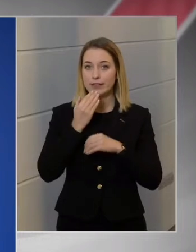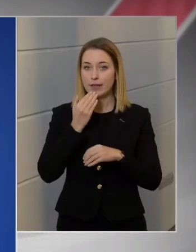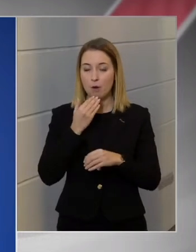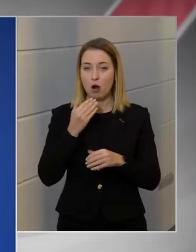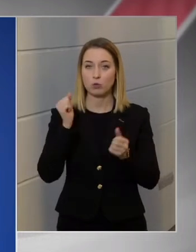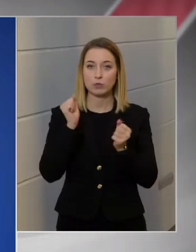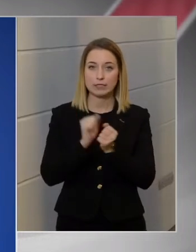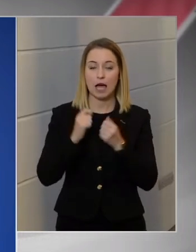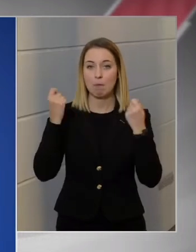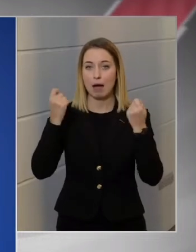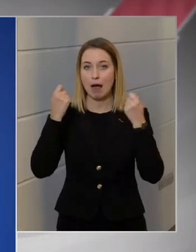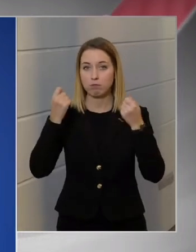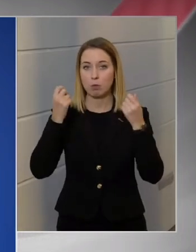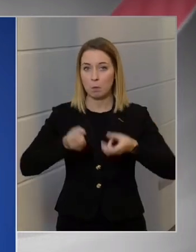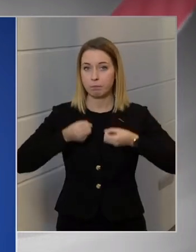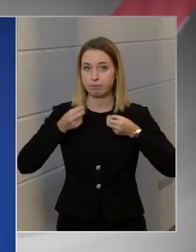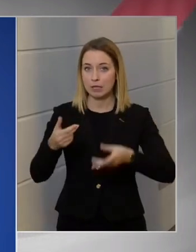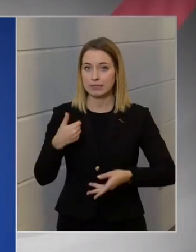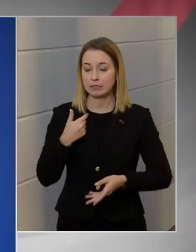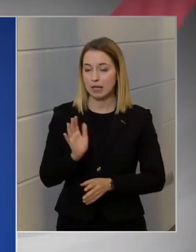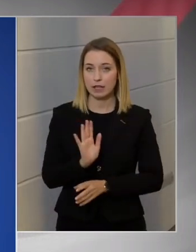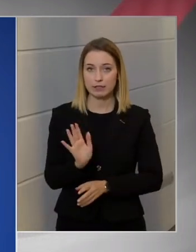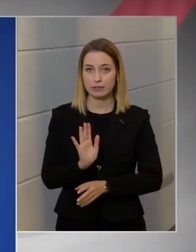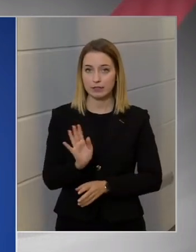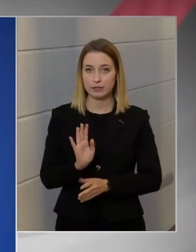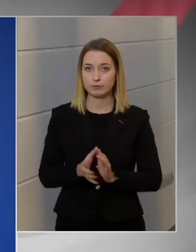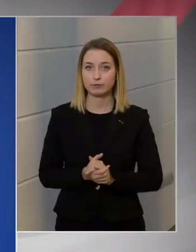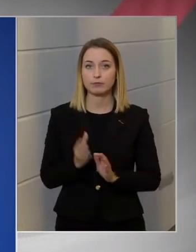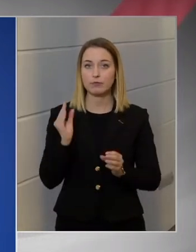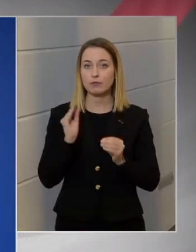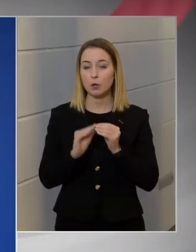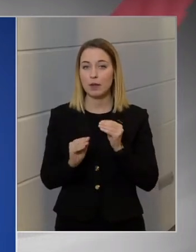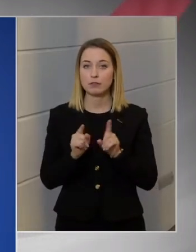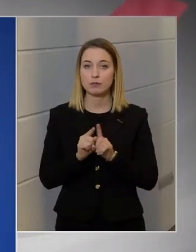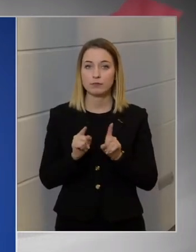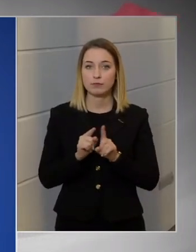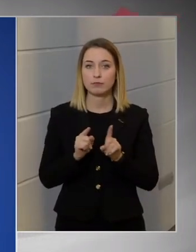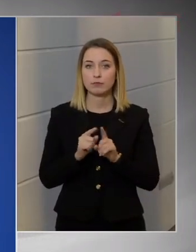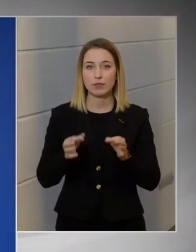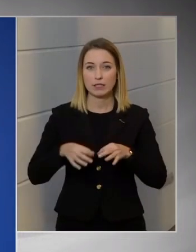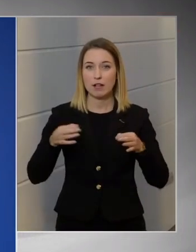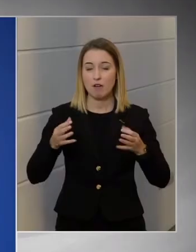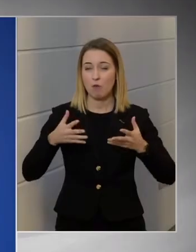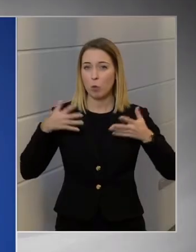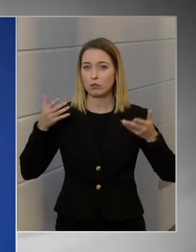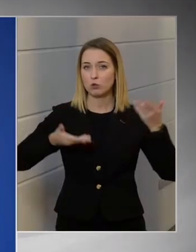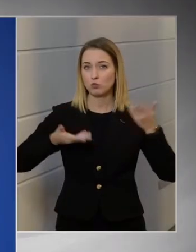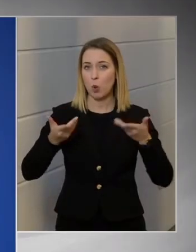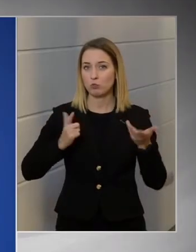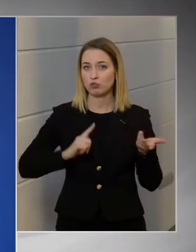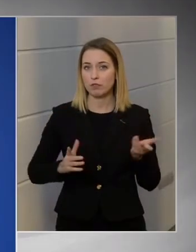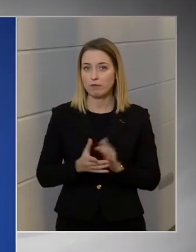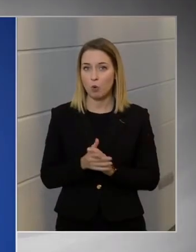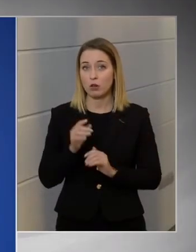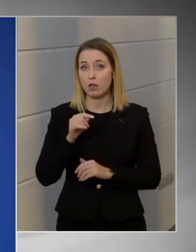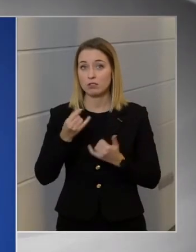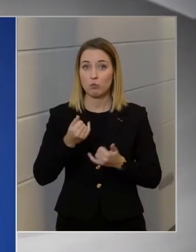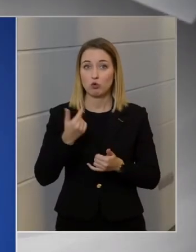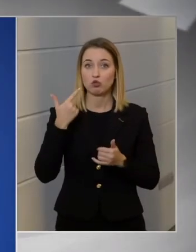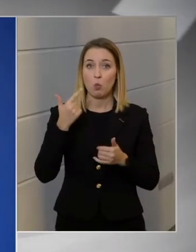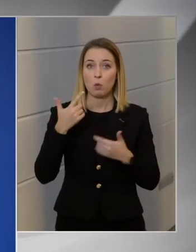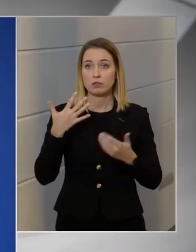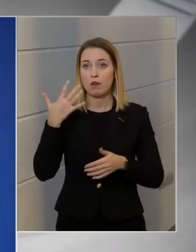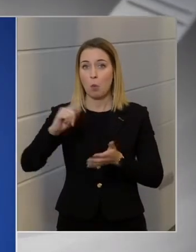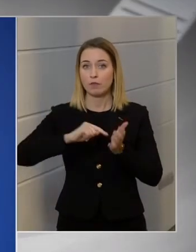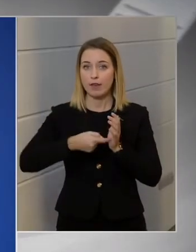számháborúba beszállni, mert annyira nyilvánvalóan óriási volt a különbség, hogy azt mondja, hogy ez 20